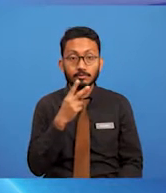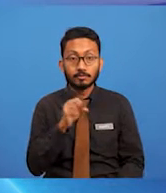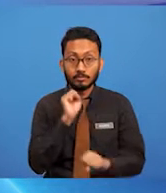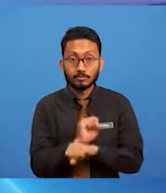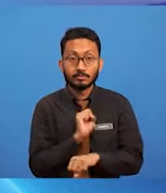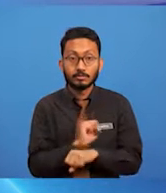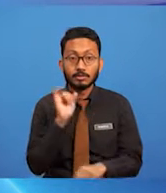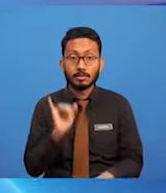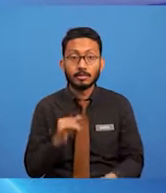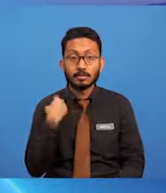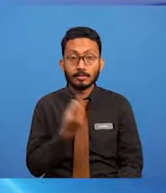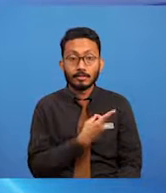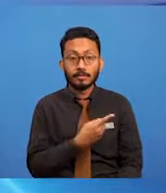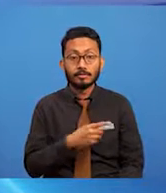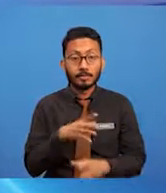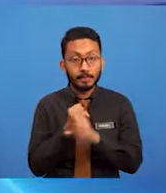kita perolehi.